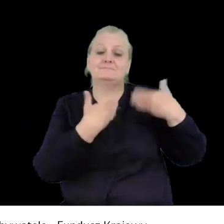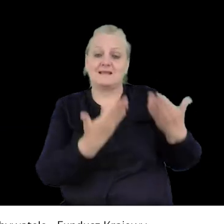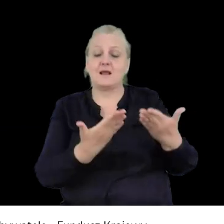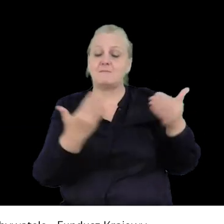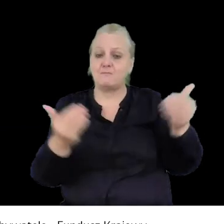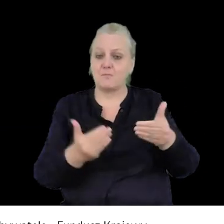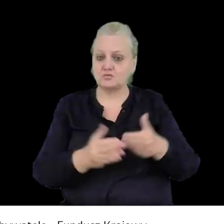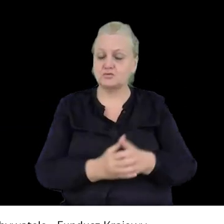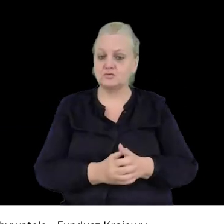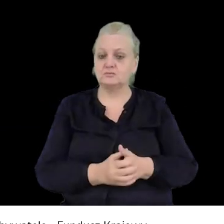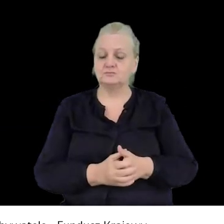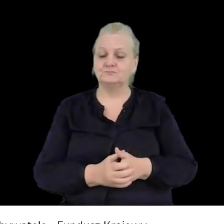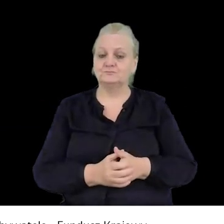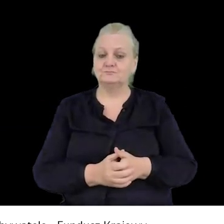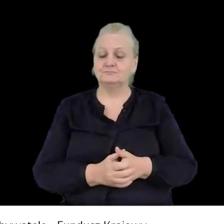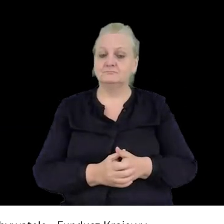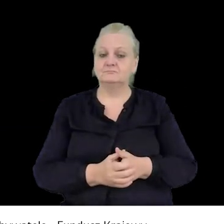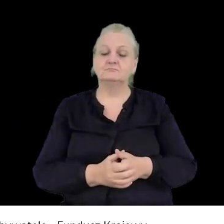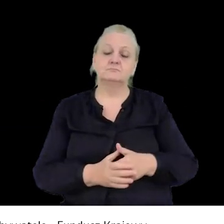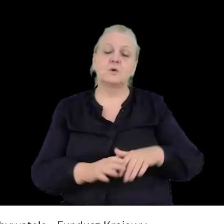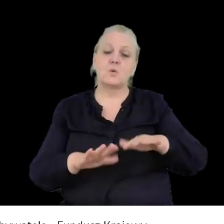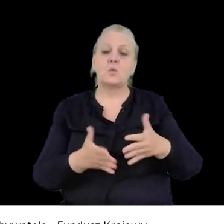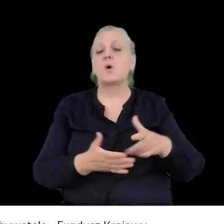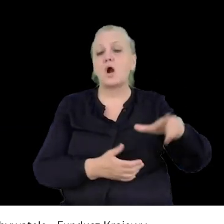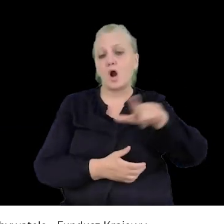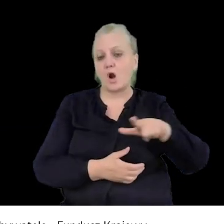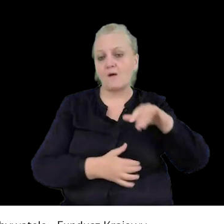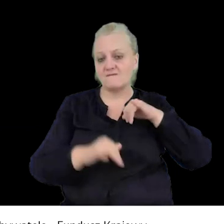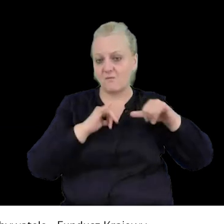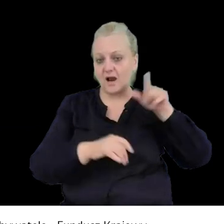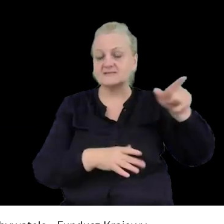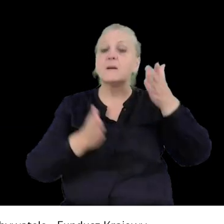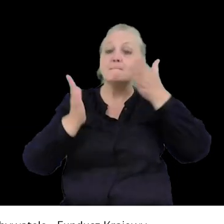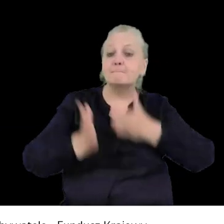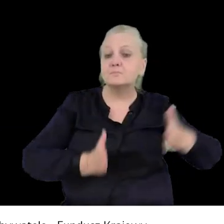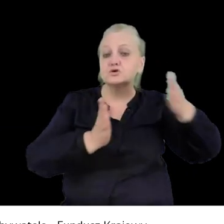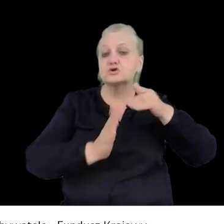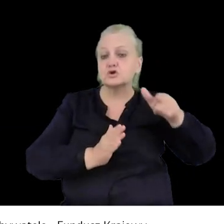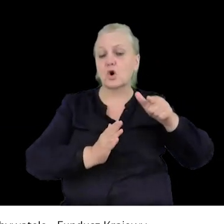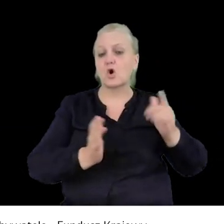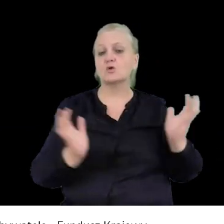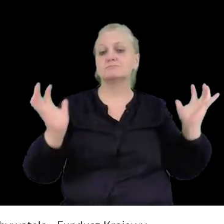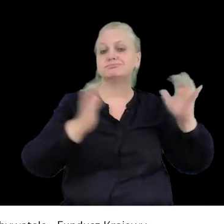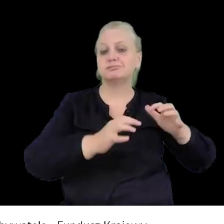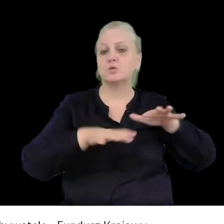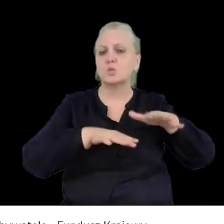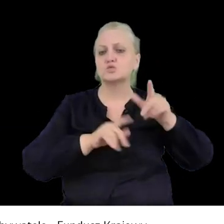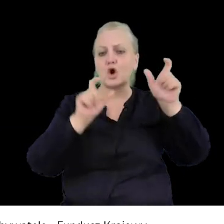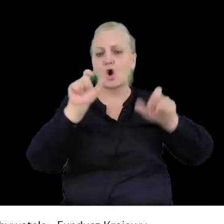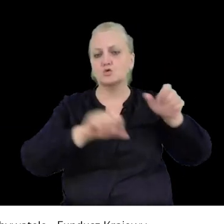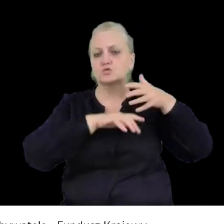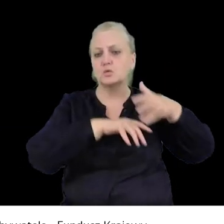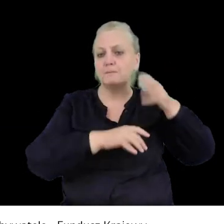danemu lokalnej władzy na przygotowanie się tego zgromadzenia, żeby